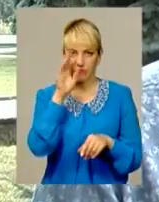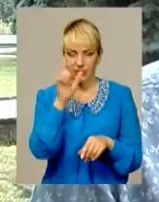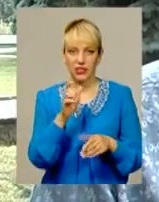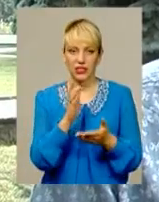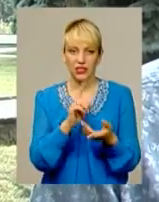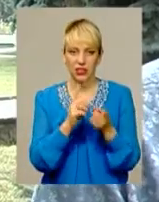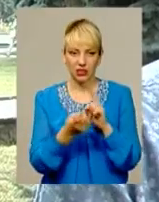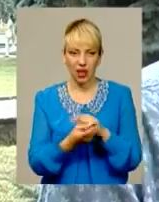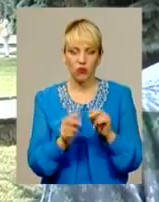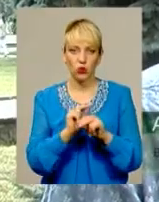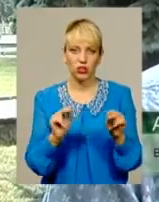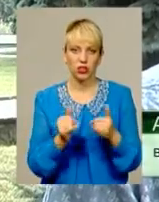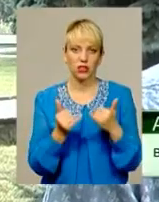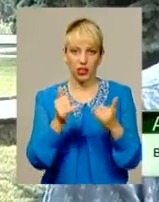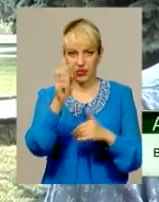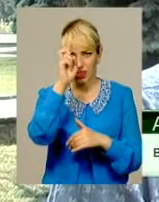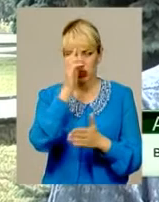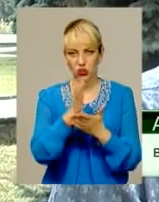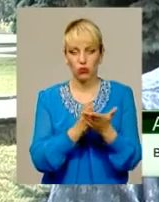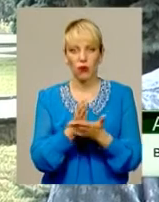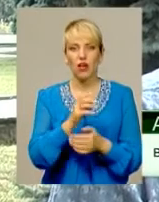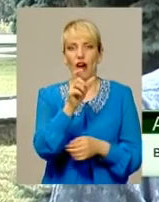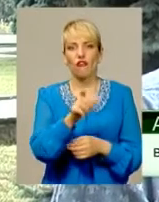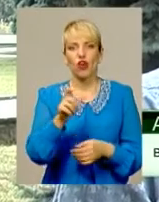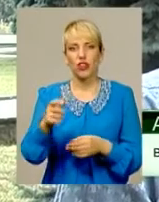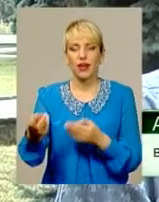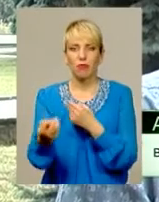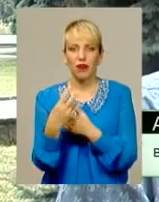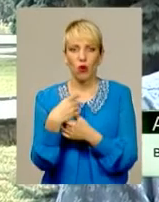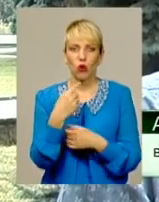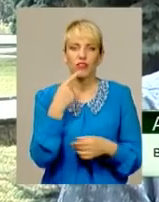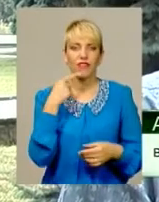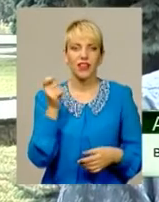приходять один раз на тиждень, зараз в неділю, об 11-й годині.